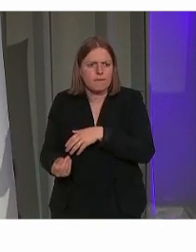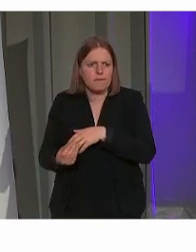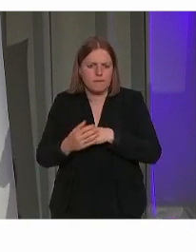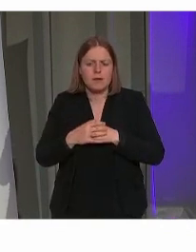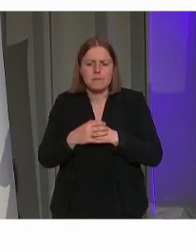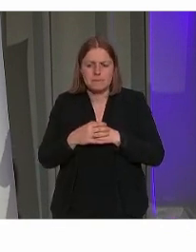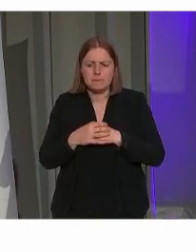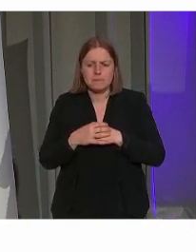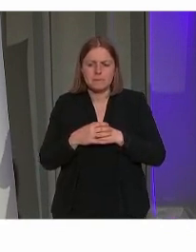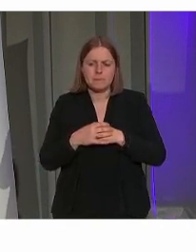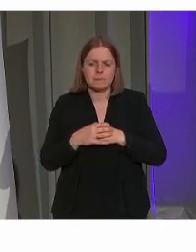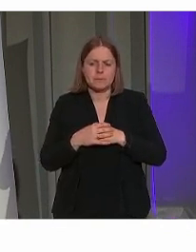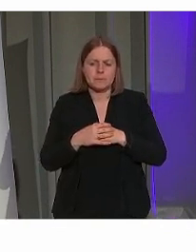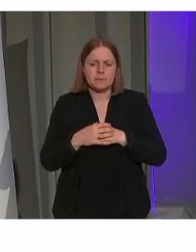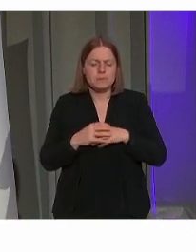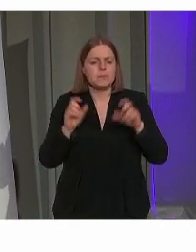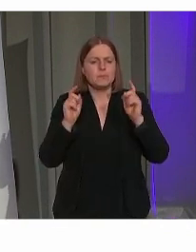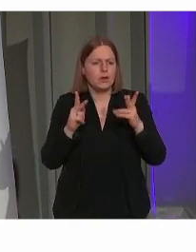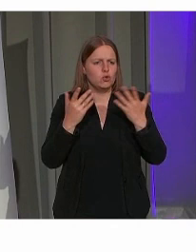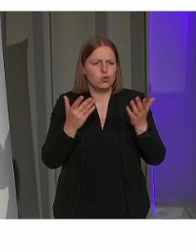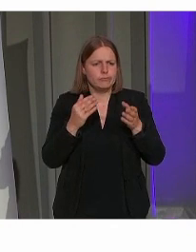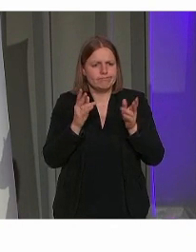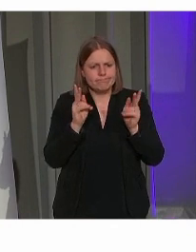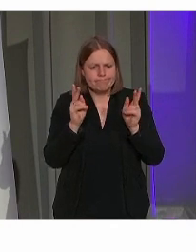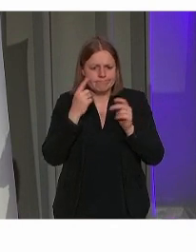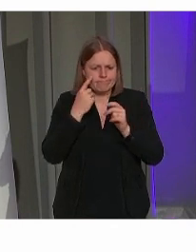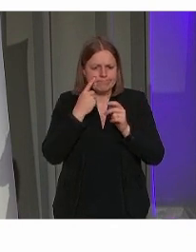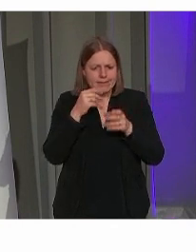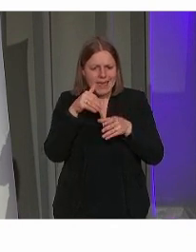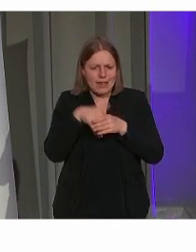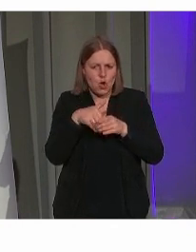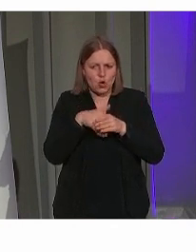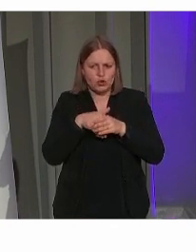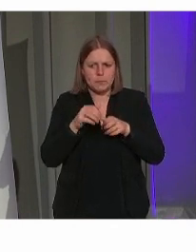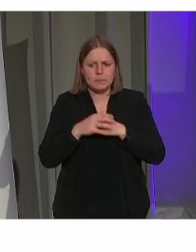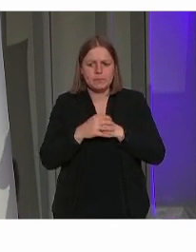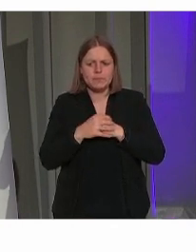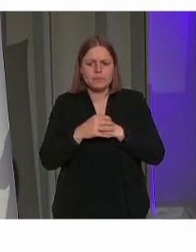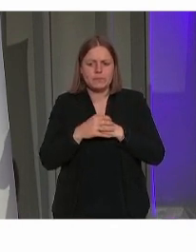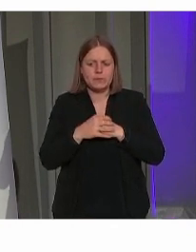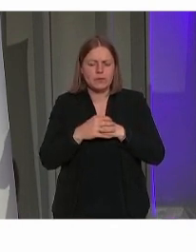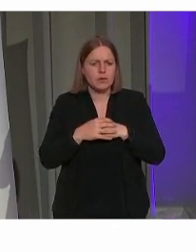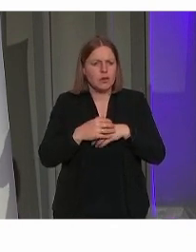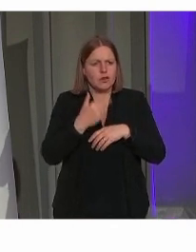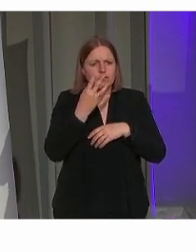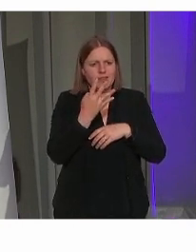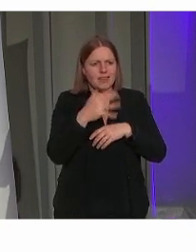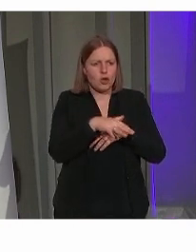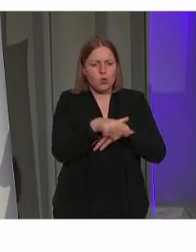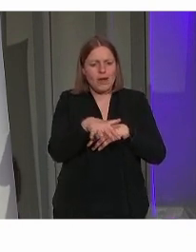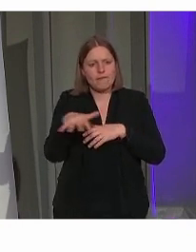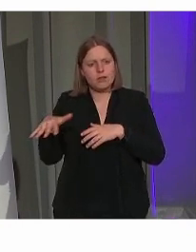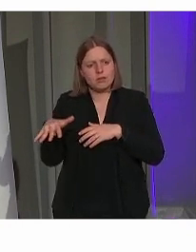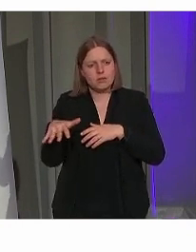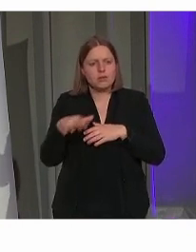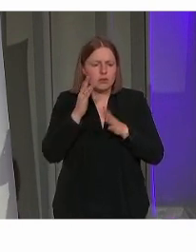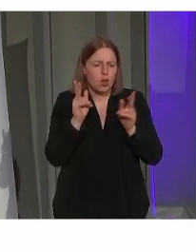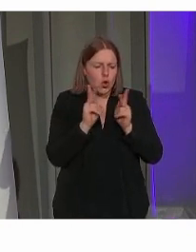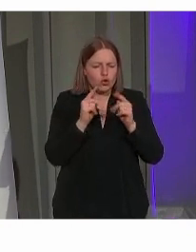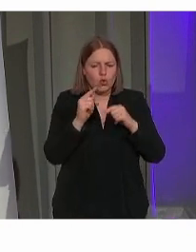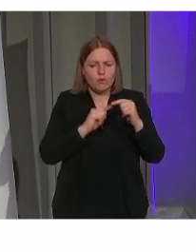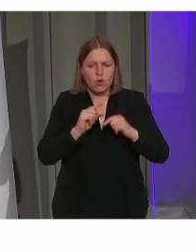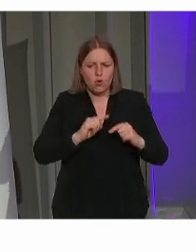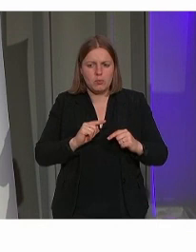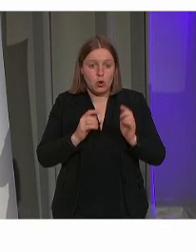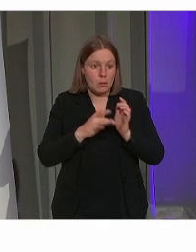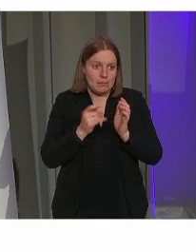En dan eventjes naar de inhoud, de werven. Ik ga de vier werven eventjes heel kort overlopen, want het